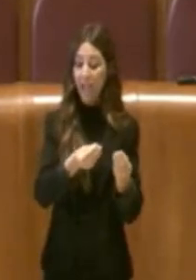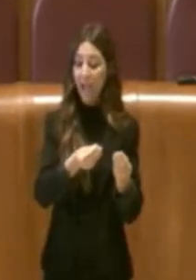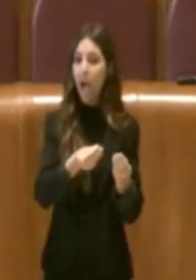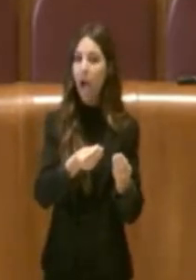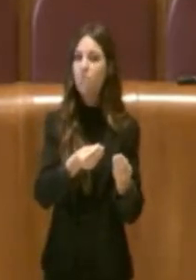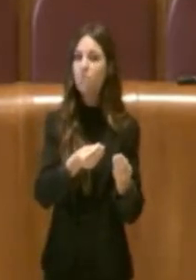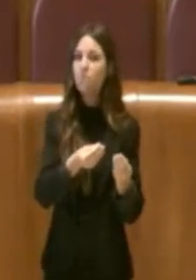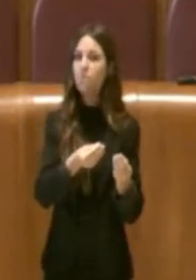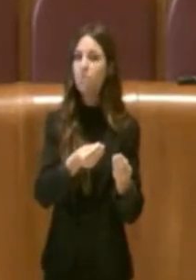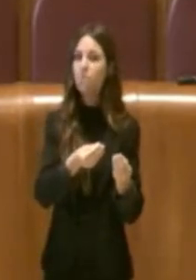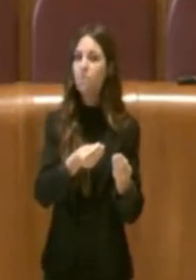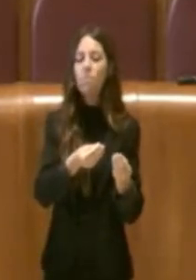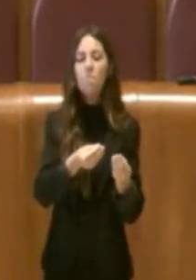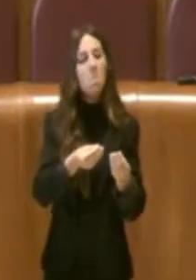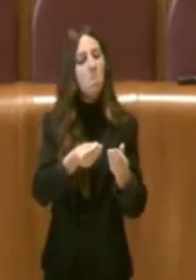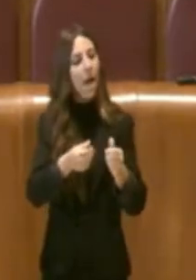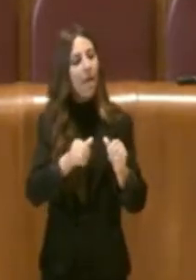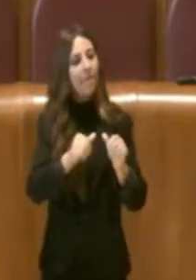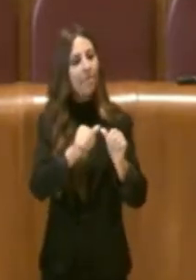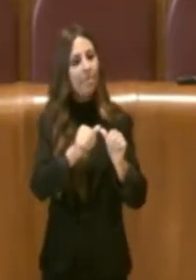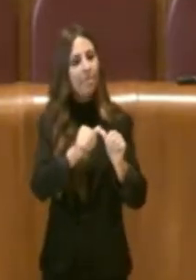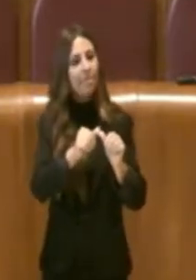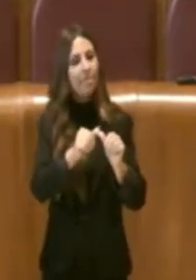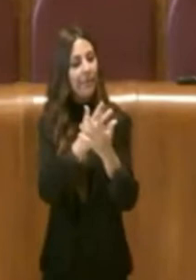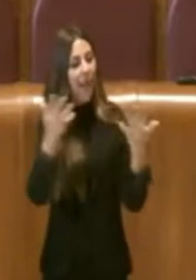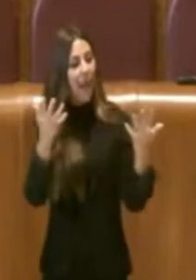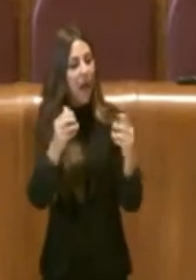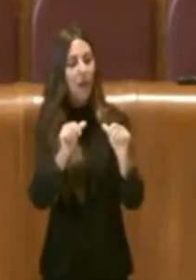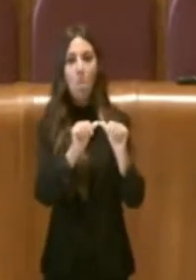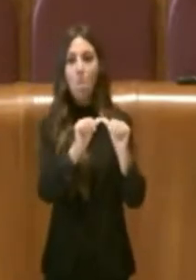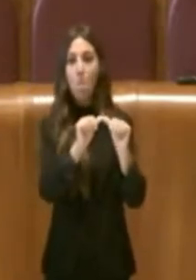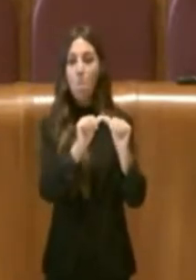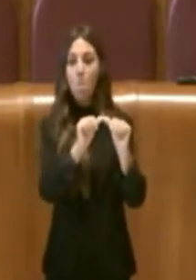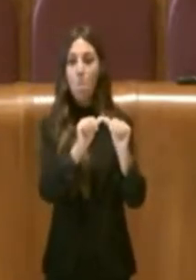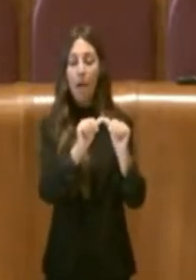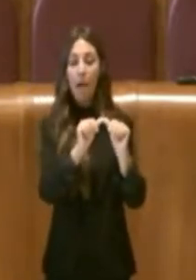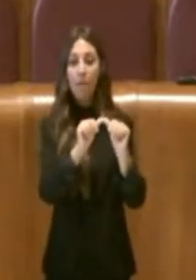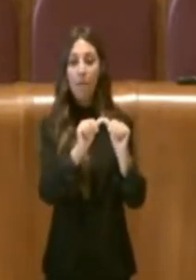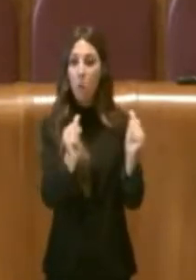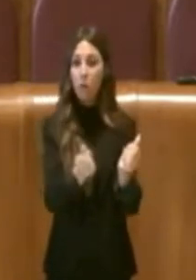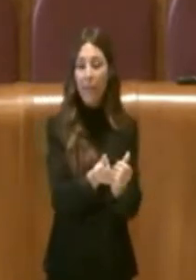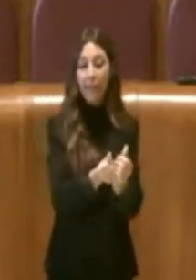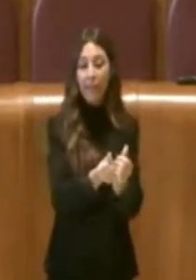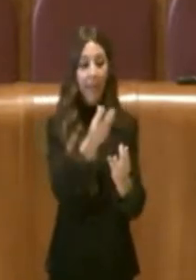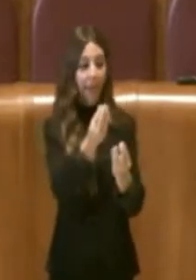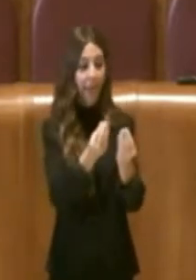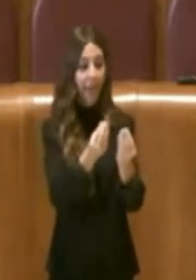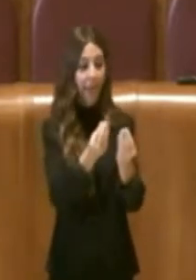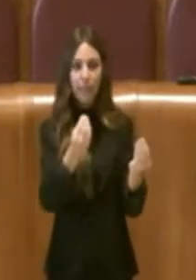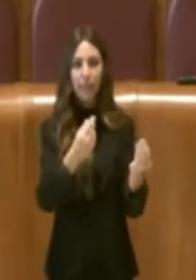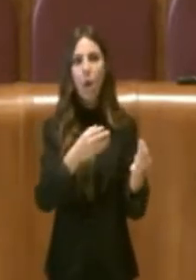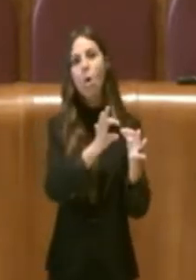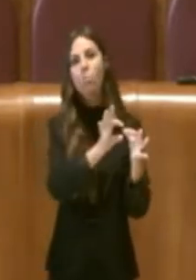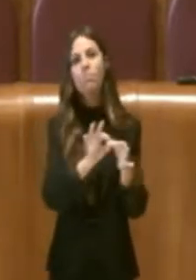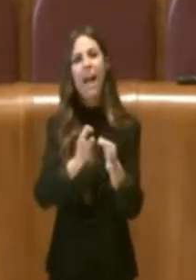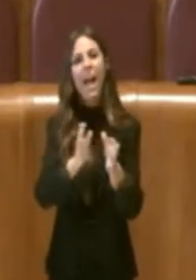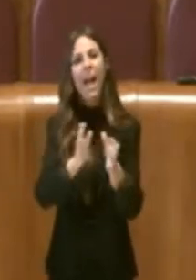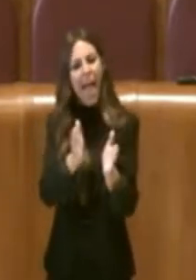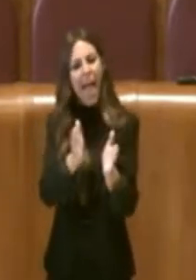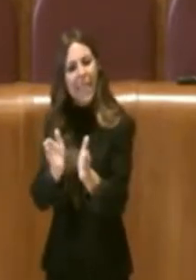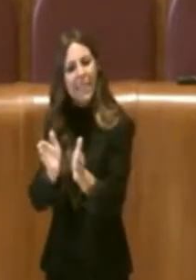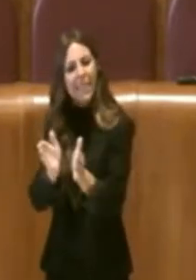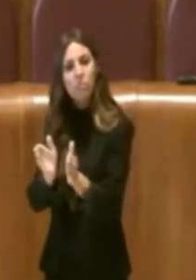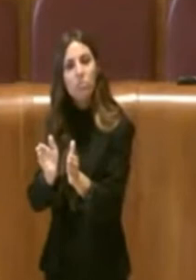essere la tipologia di ente rispetto alle categorie che sono